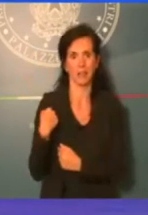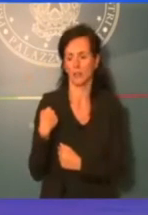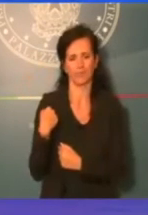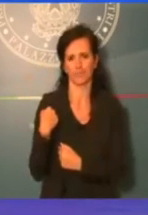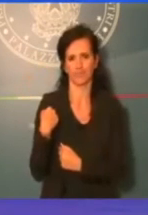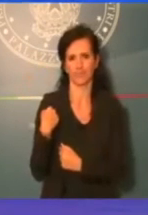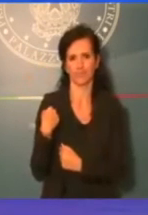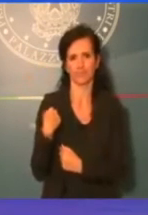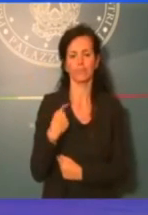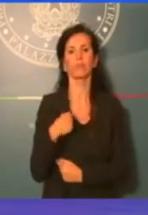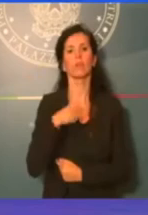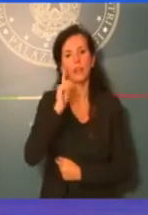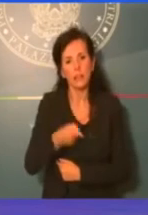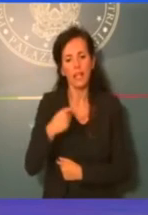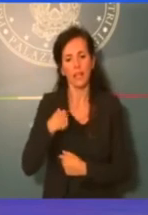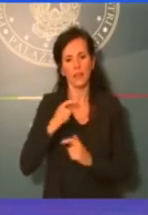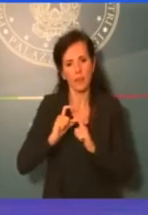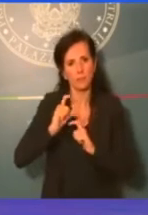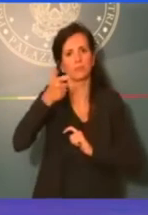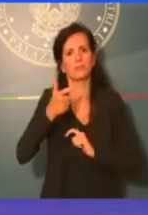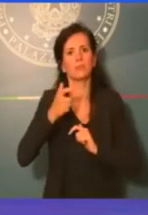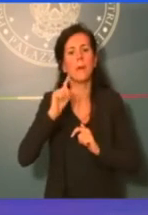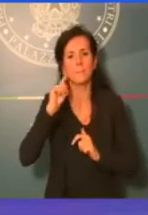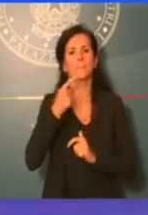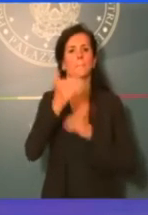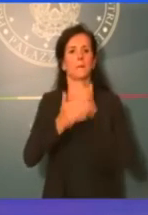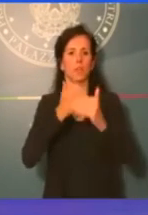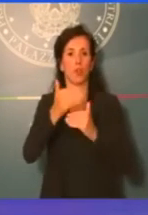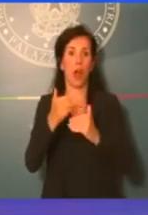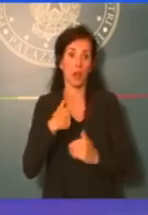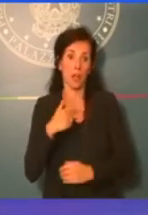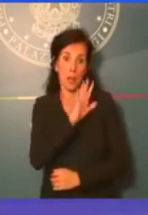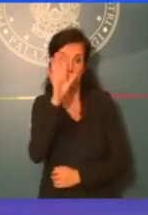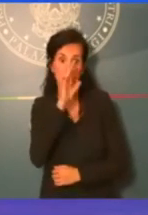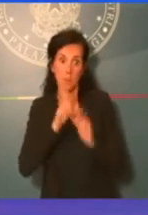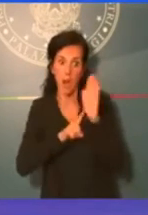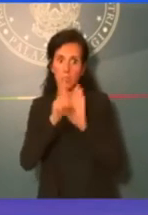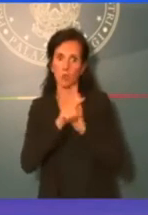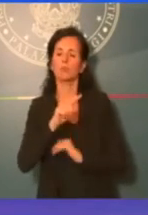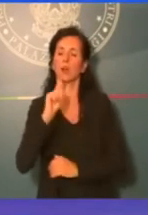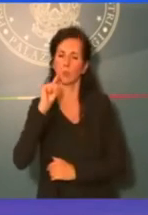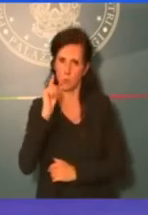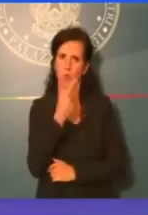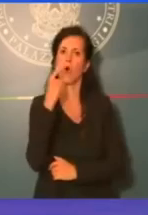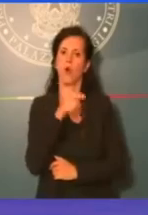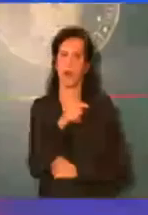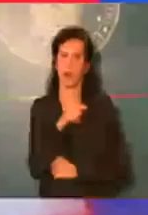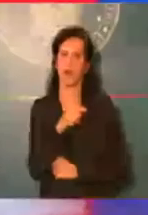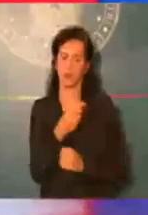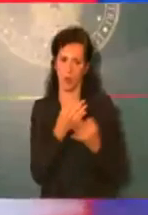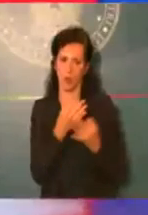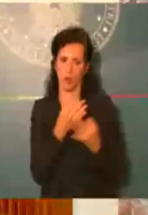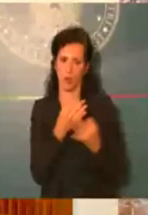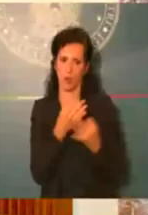Quindi dobbiamo fare uno scatto in avanti. Il risultato mi sembra molto buono e io ringrazio ancora una volta ministri e forze di